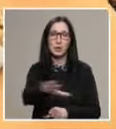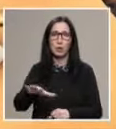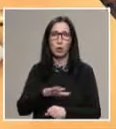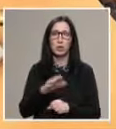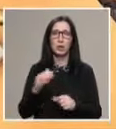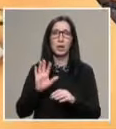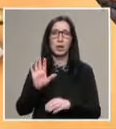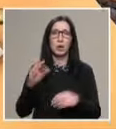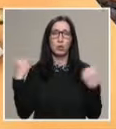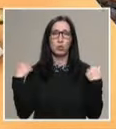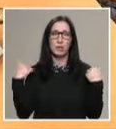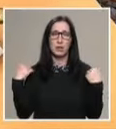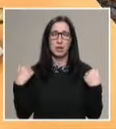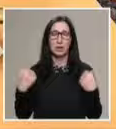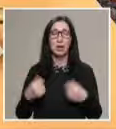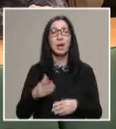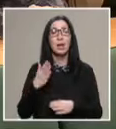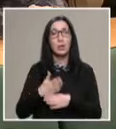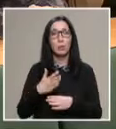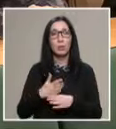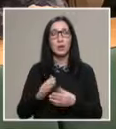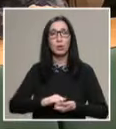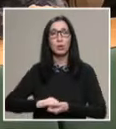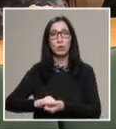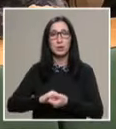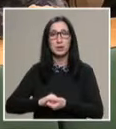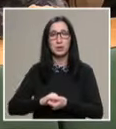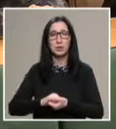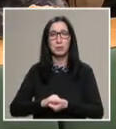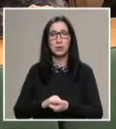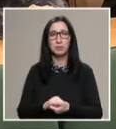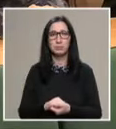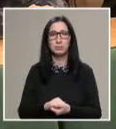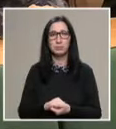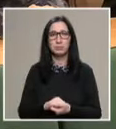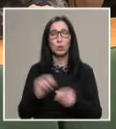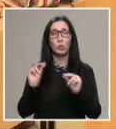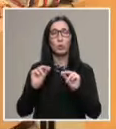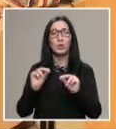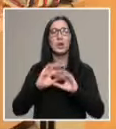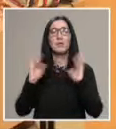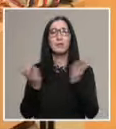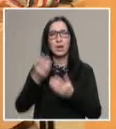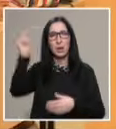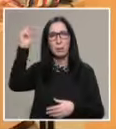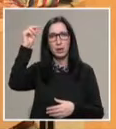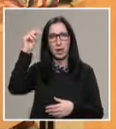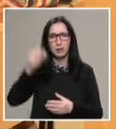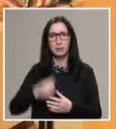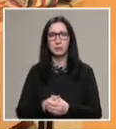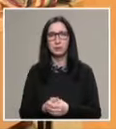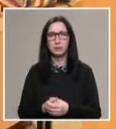университета? Не. Напоследък организирам и обучение в цялата страна.